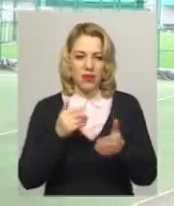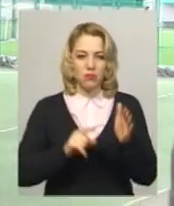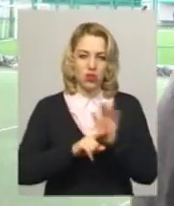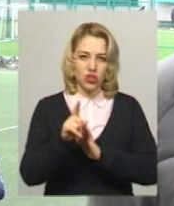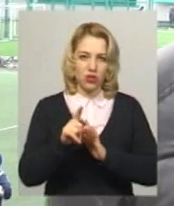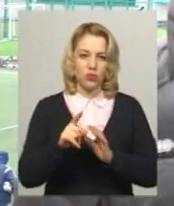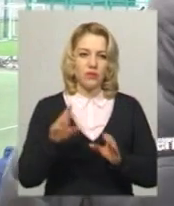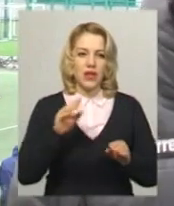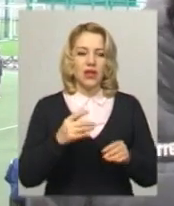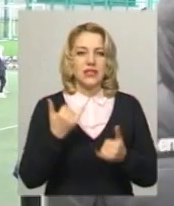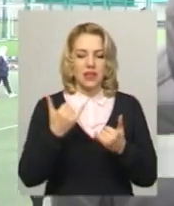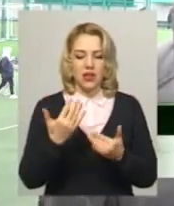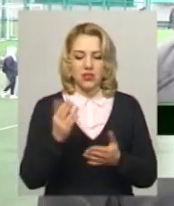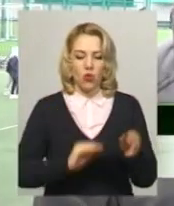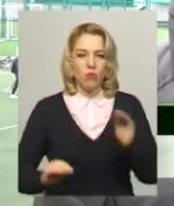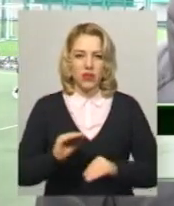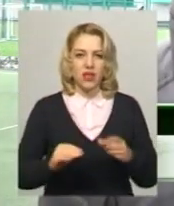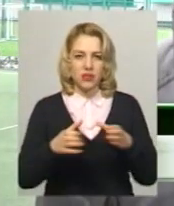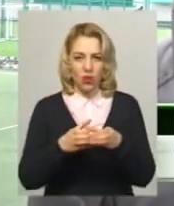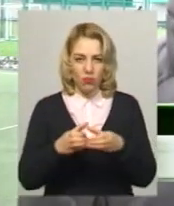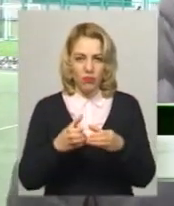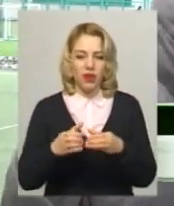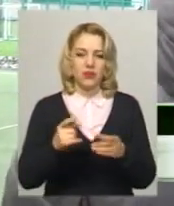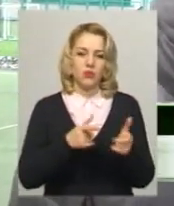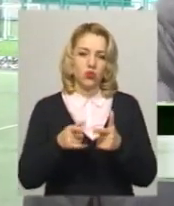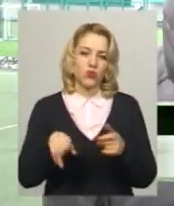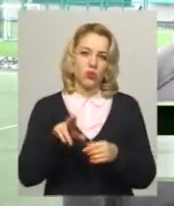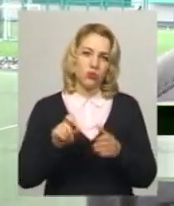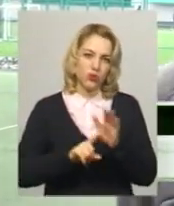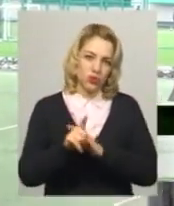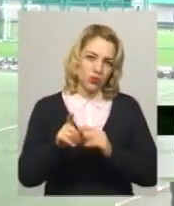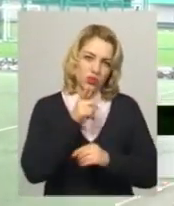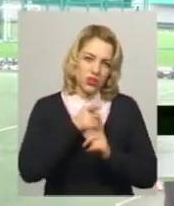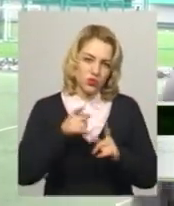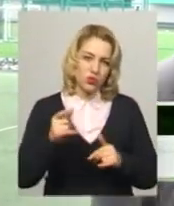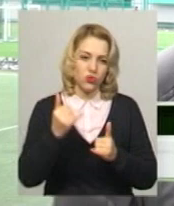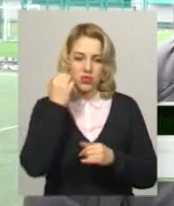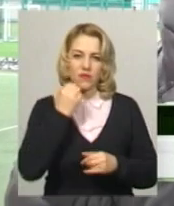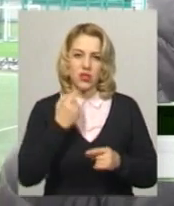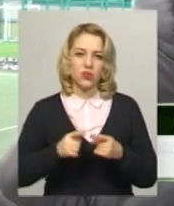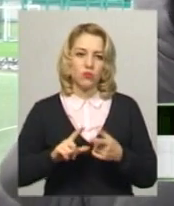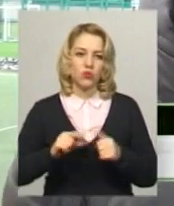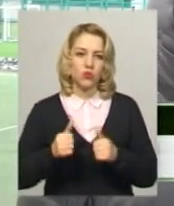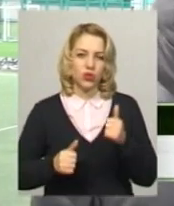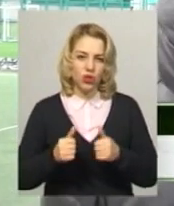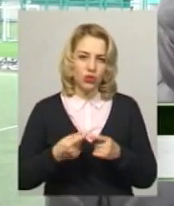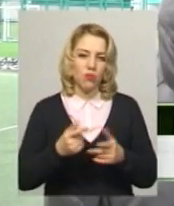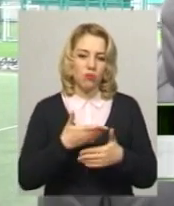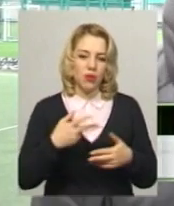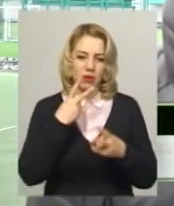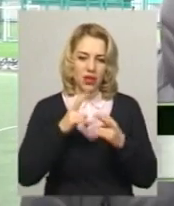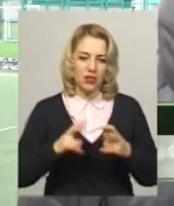йде комплектація команди, підготовка до початку сезону, і задяки цьому турніру ми переглядаємо,